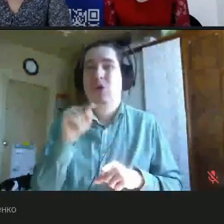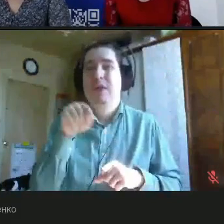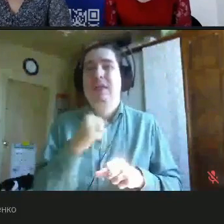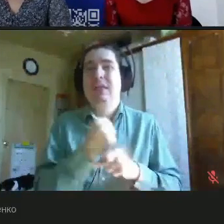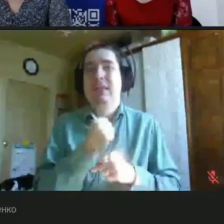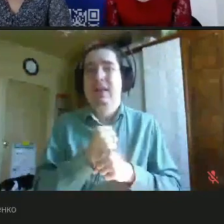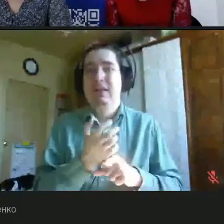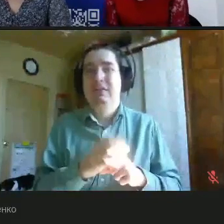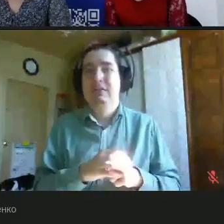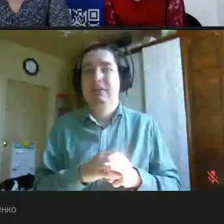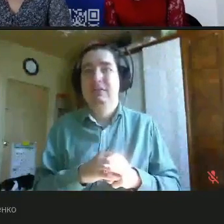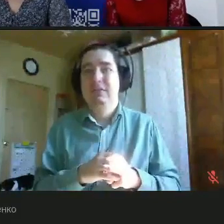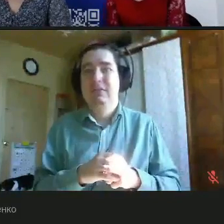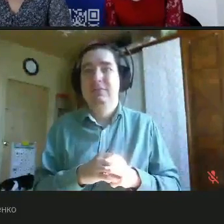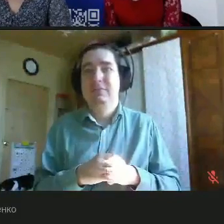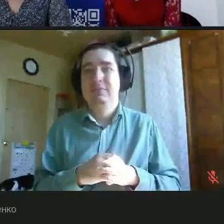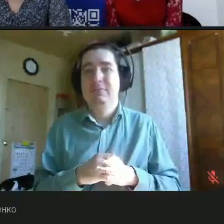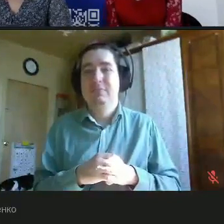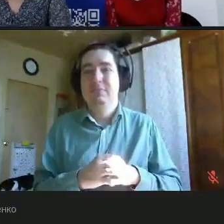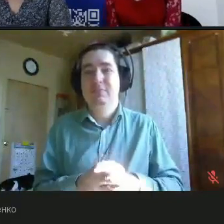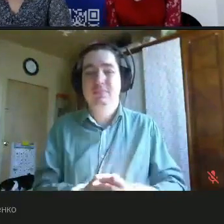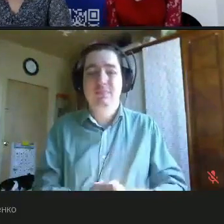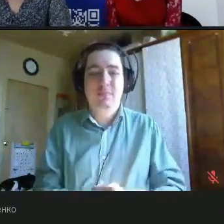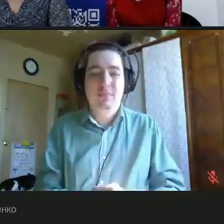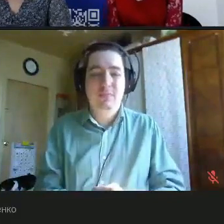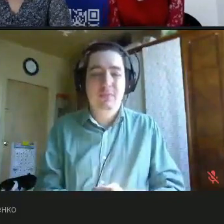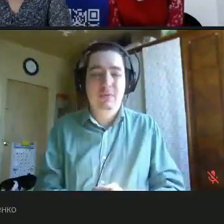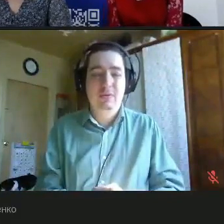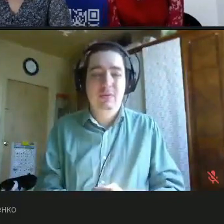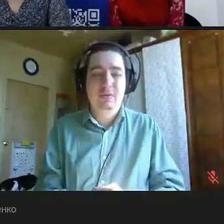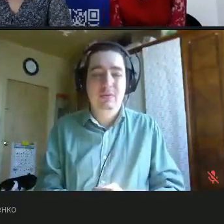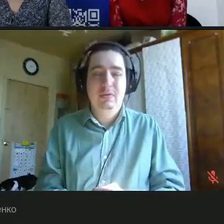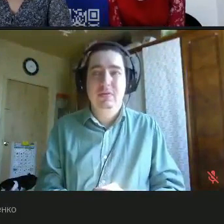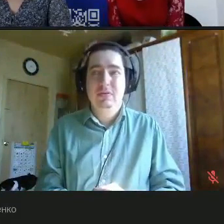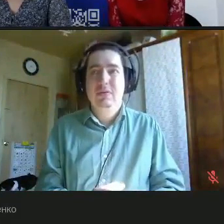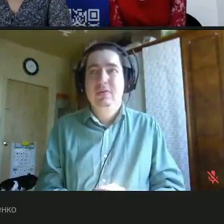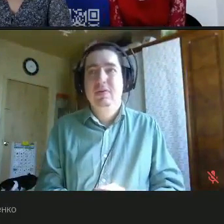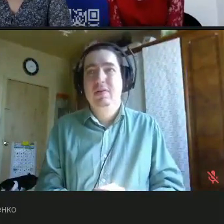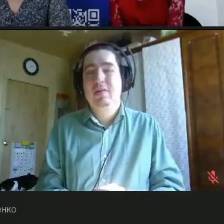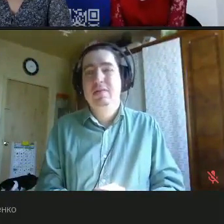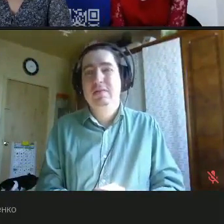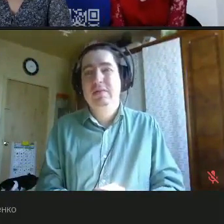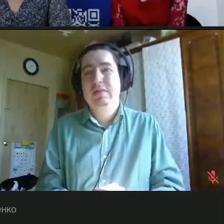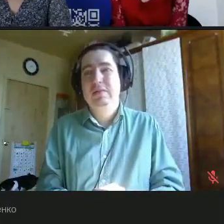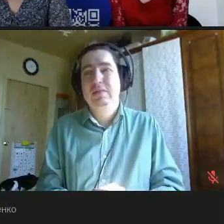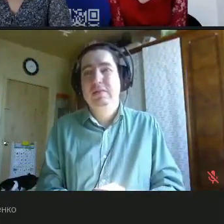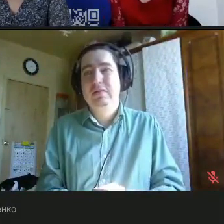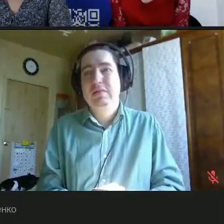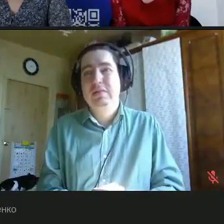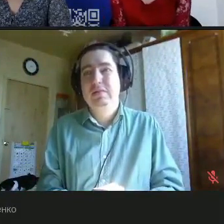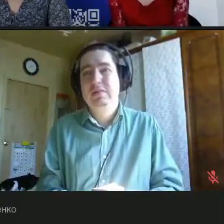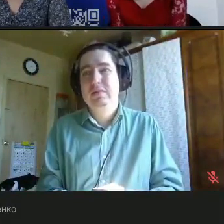делай, тебе доставляй полный свободок, и с этих пор, то есть, ну, я,